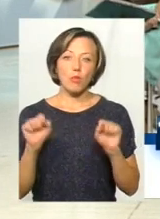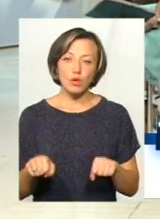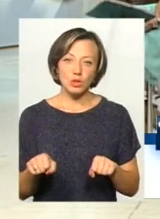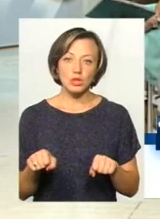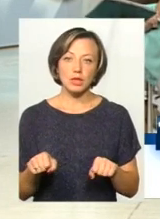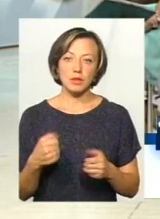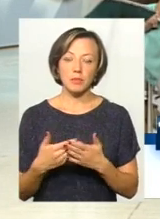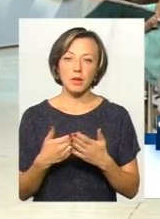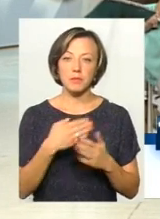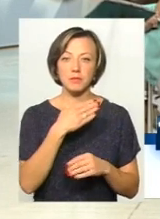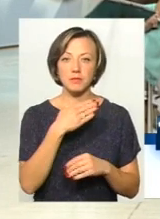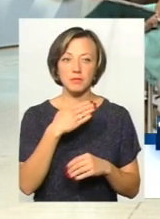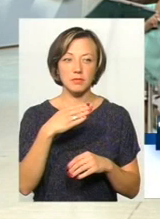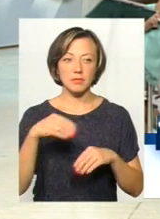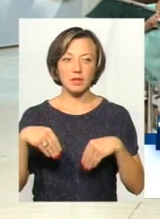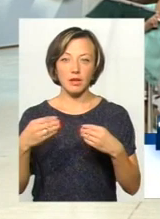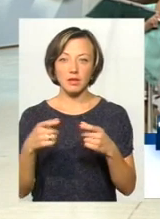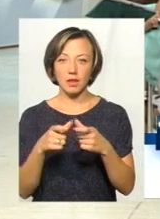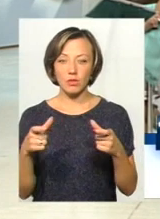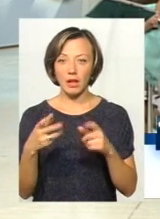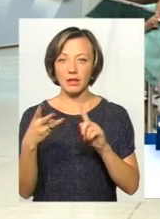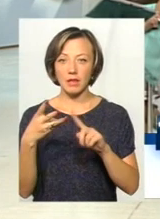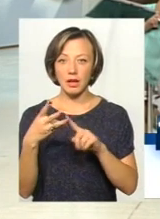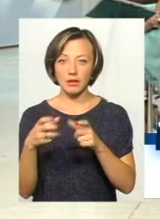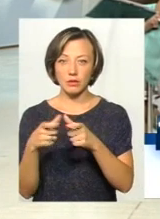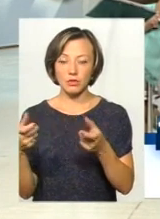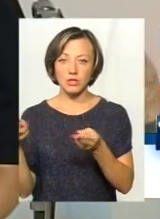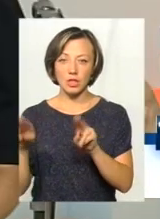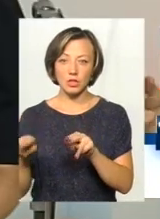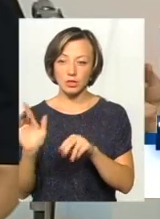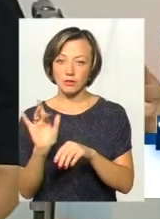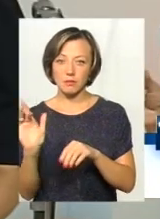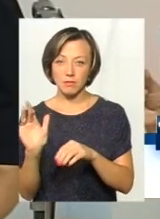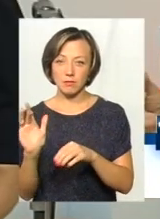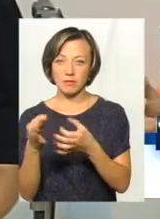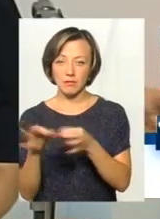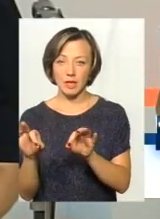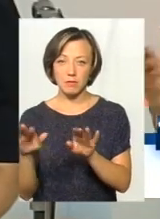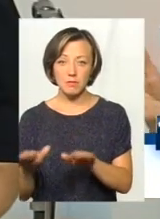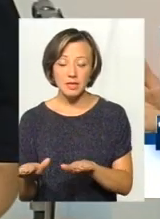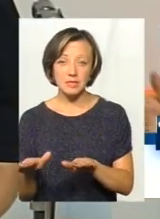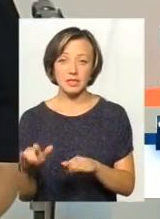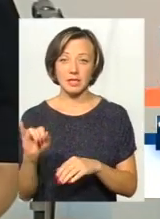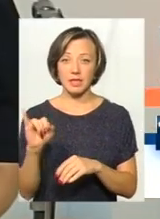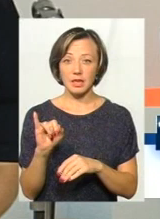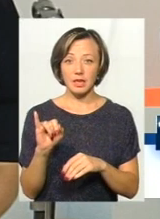наприклад, два талони дати, а на третій талон залишити вакантне місце. І